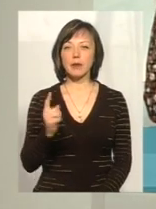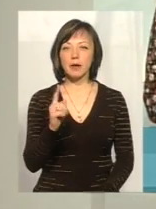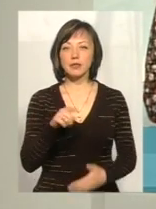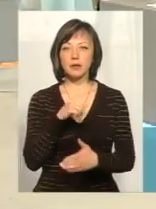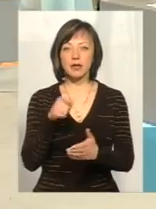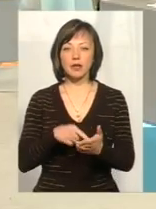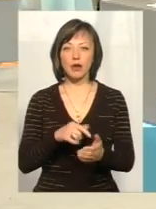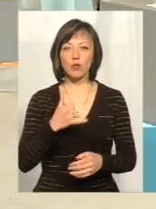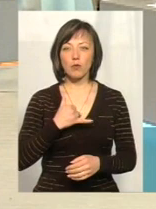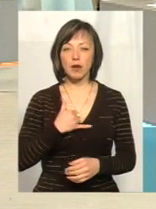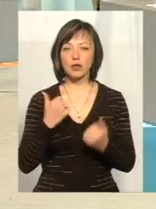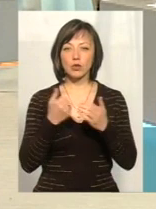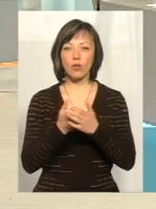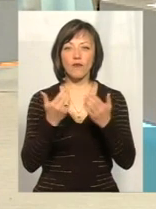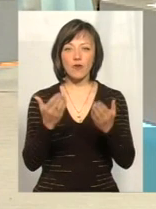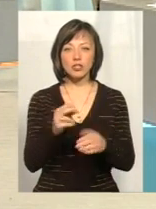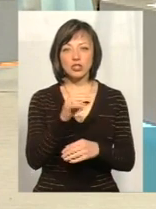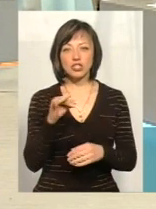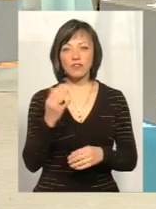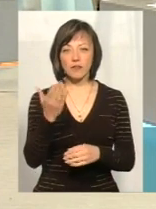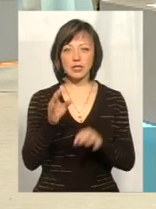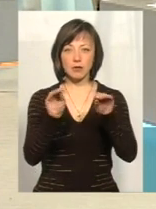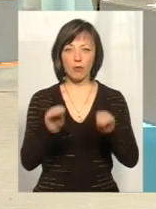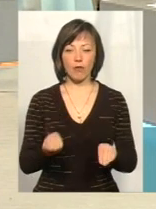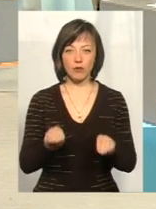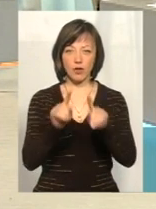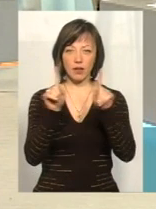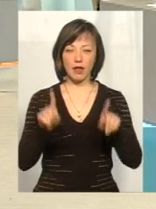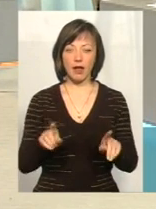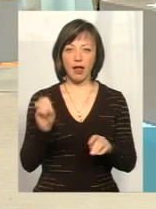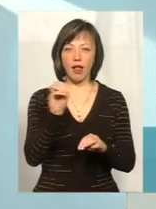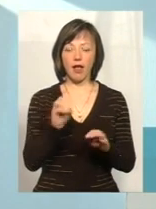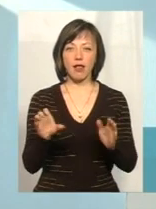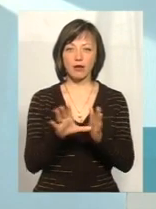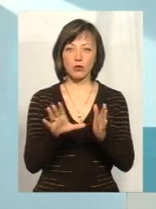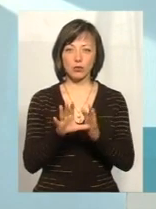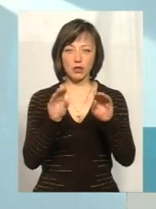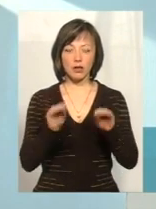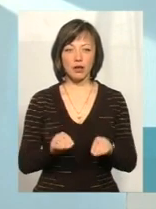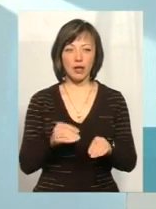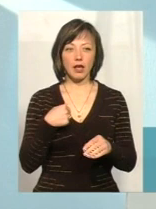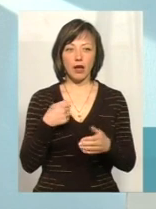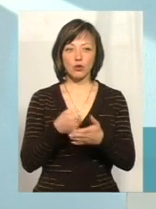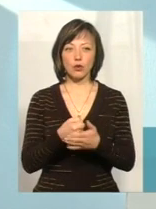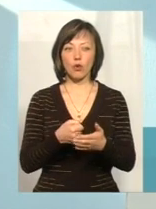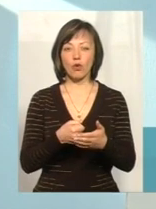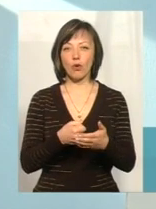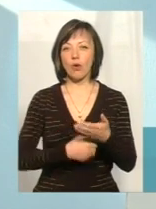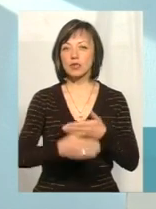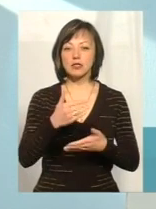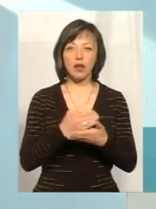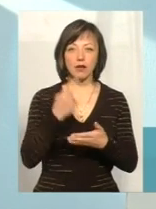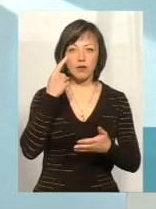в мене до вас. Альона, скажіть, чи ви заповнювали декларацію, подавали? Я до останнього зважувала всі за і